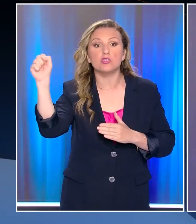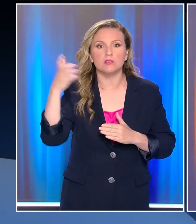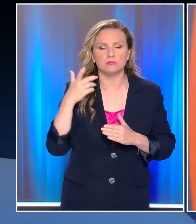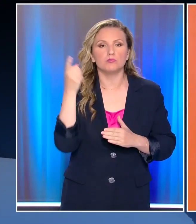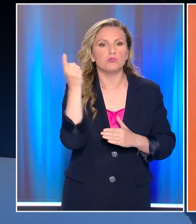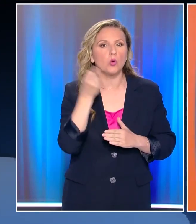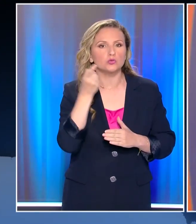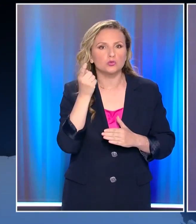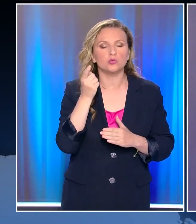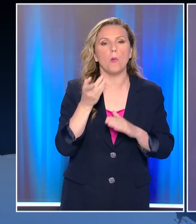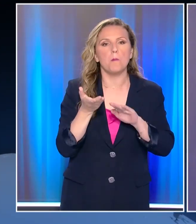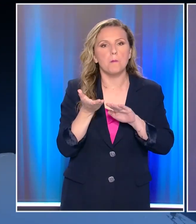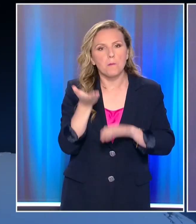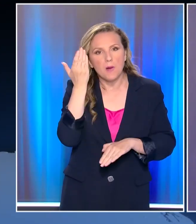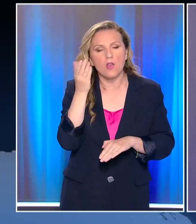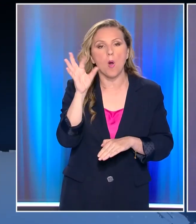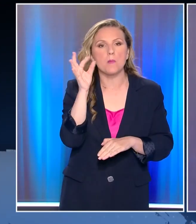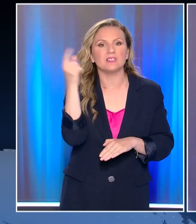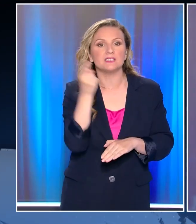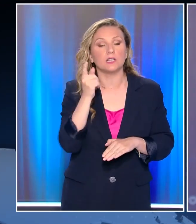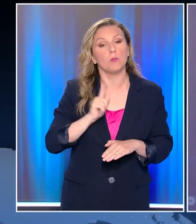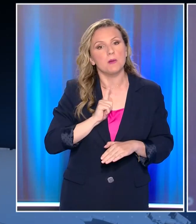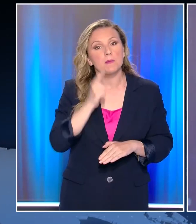Σας ευχαριστώ.